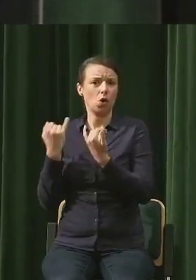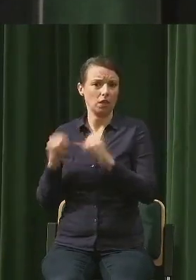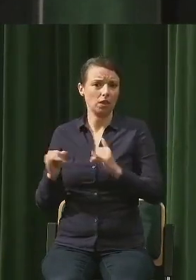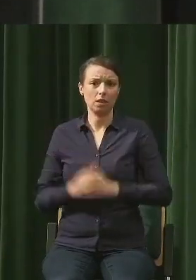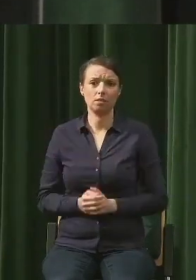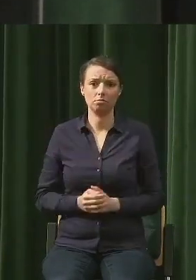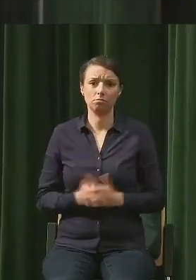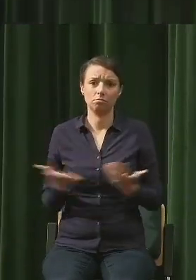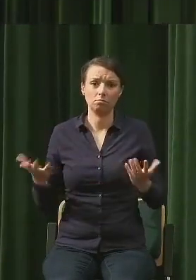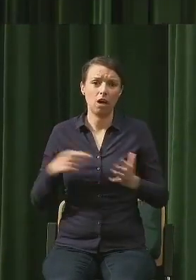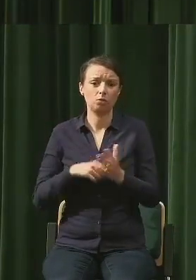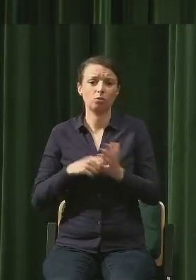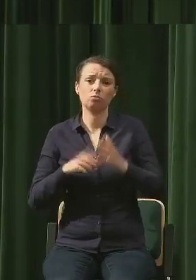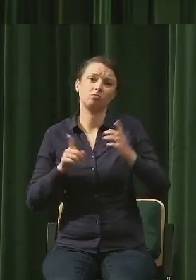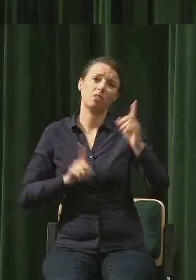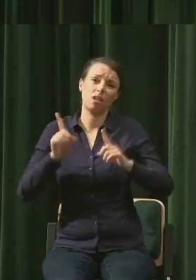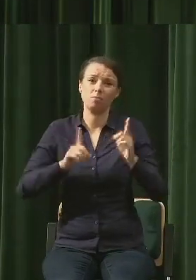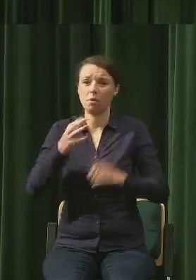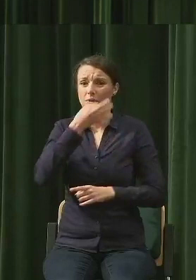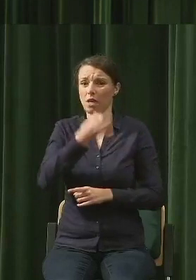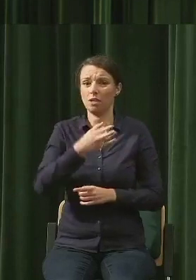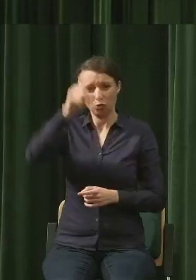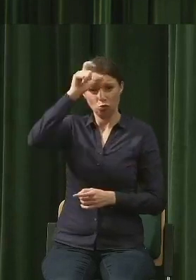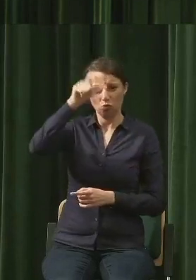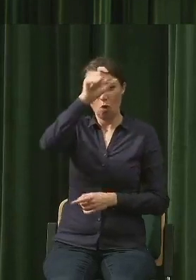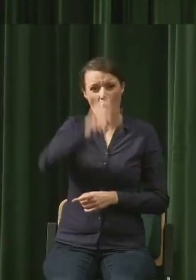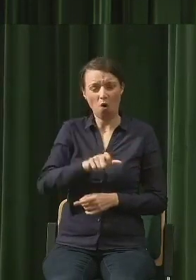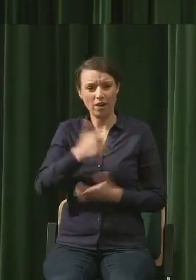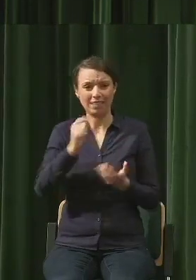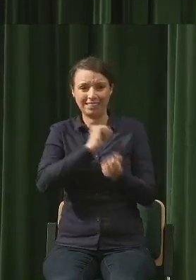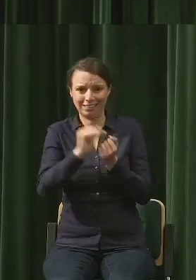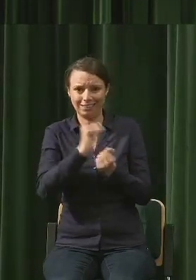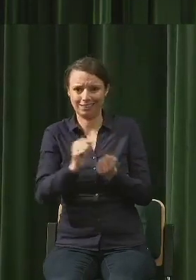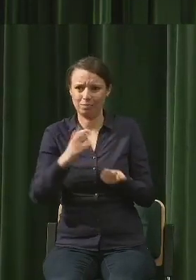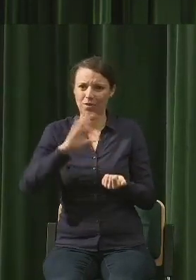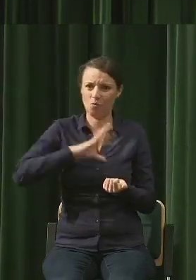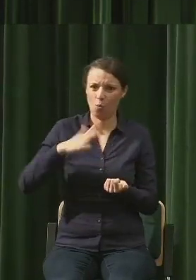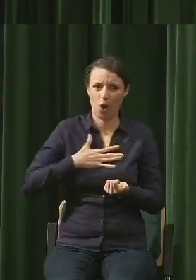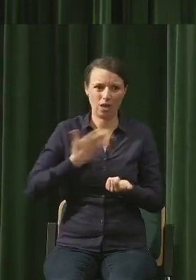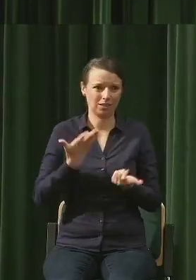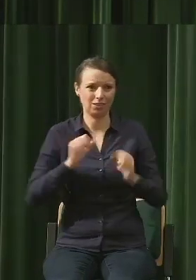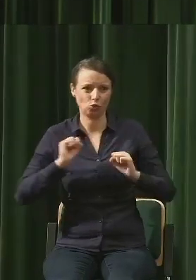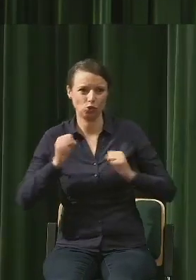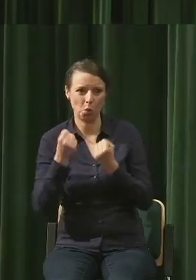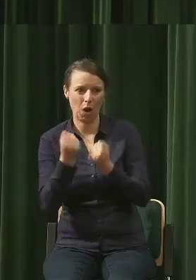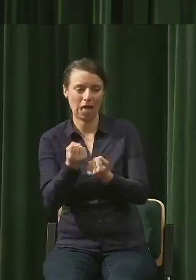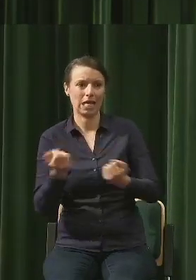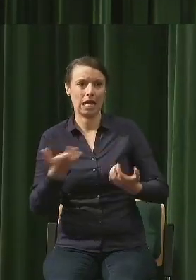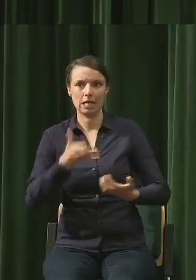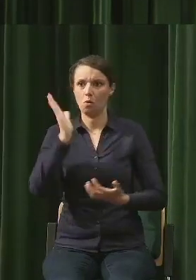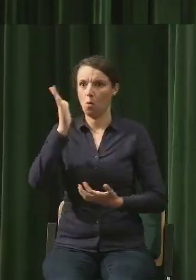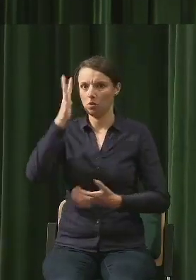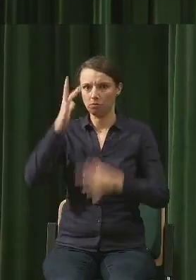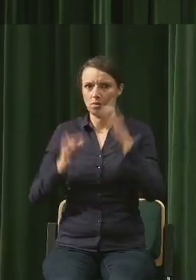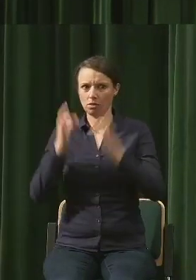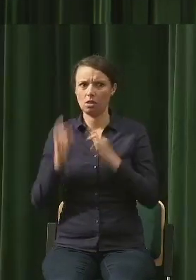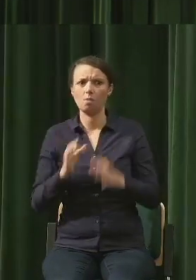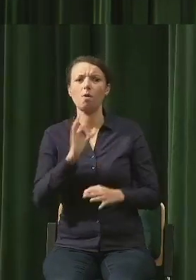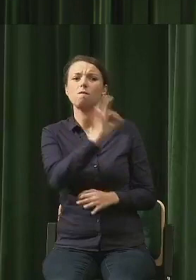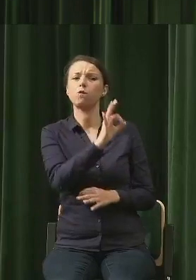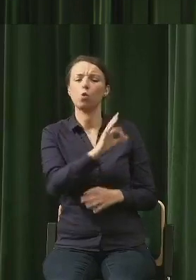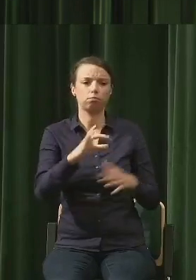jak człowiek zaczyna sam niszczyć, sam podcinać gałąź, na której siedzi i tak dalej, to oczywiście w tym momencie zadajmy pytania, no to na czym ma polegać ta jego